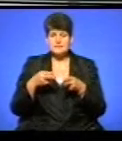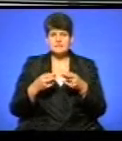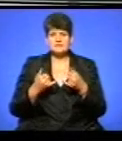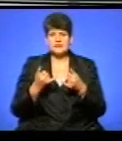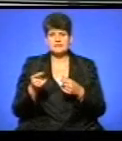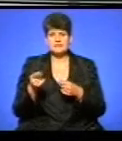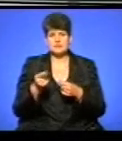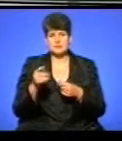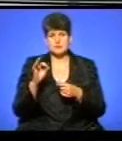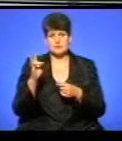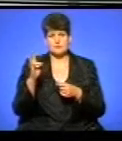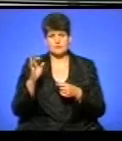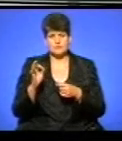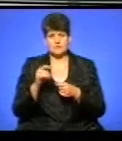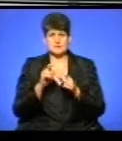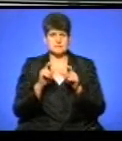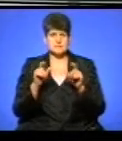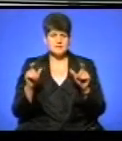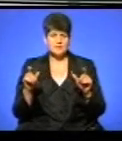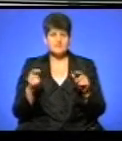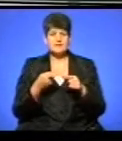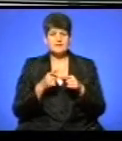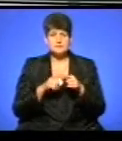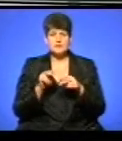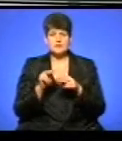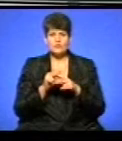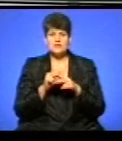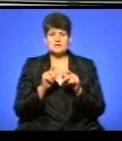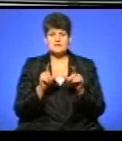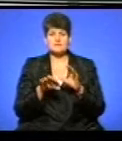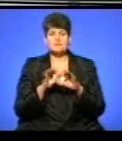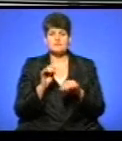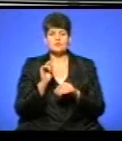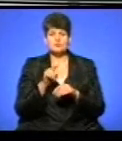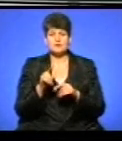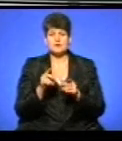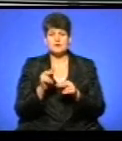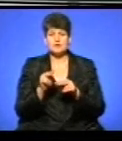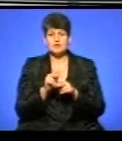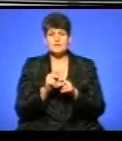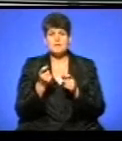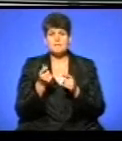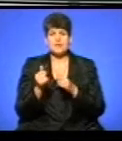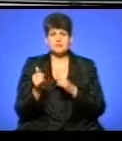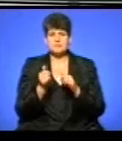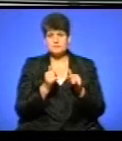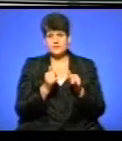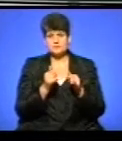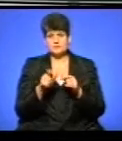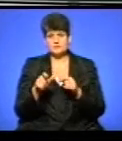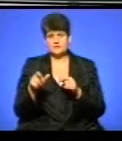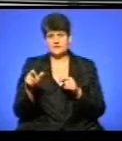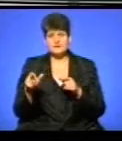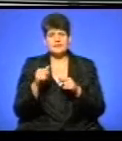обласного клінічного онкодиспансеру. Цей лікувальний заклад обрали тому, що там здебільшого лікується малозабезпечені верстви населення,